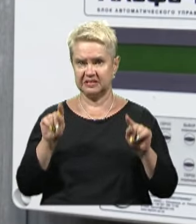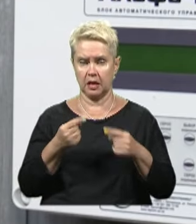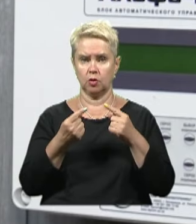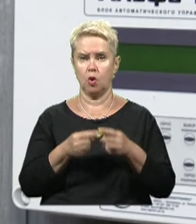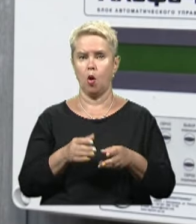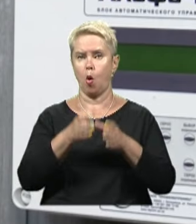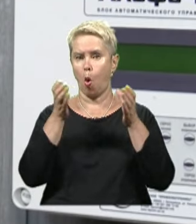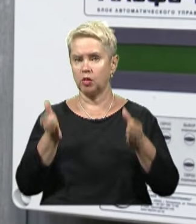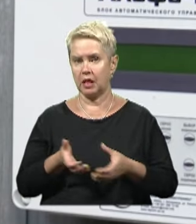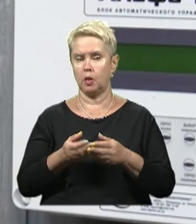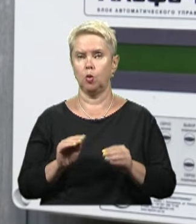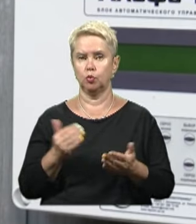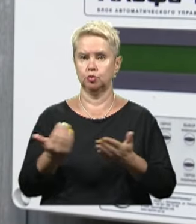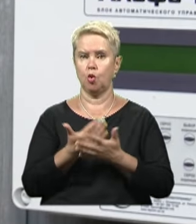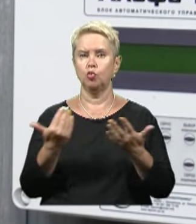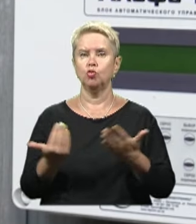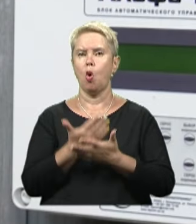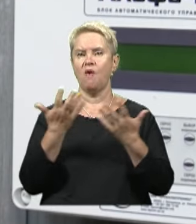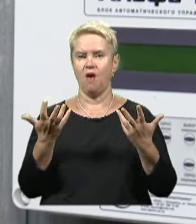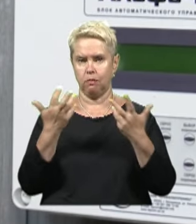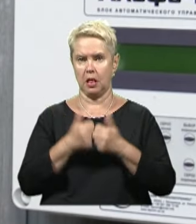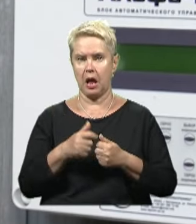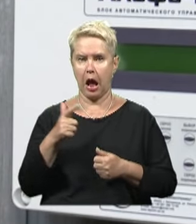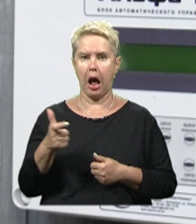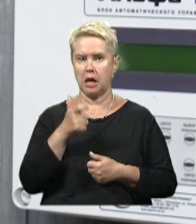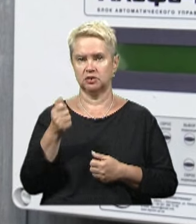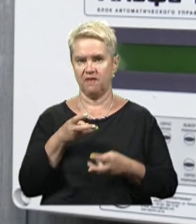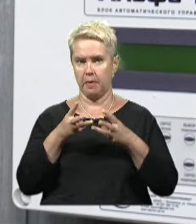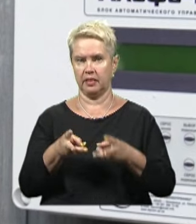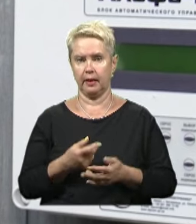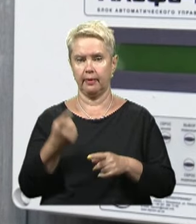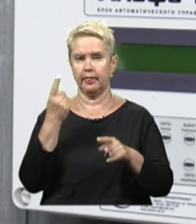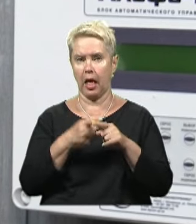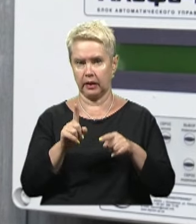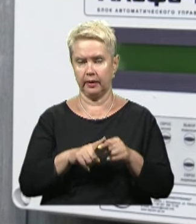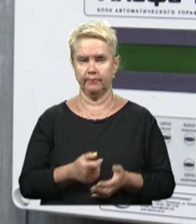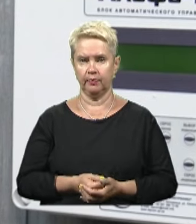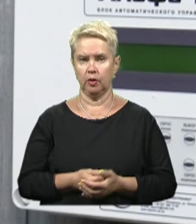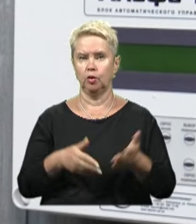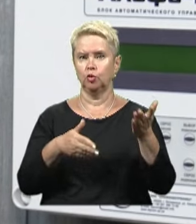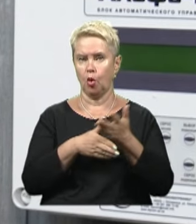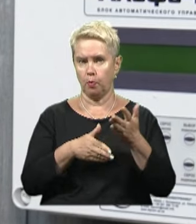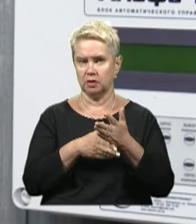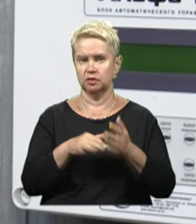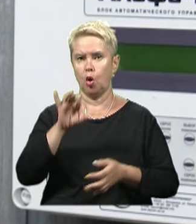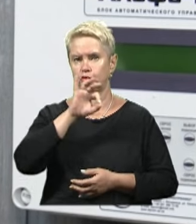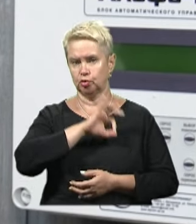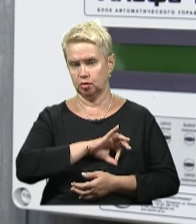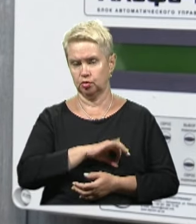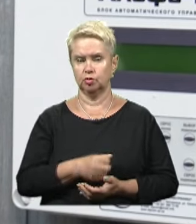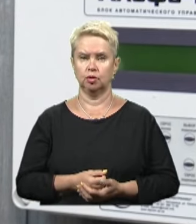котел, а також встановлене нове обладнання газових пельників, яке допоможе зощадити